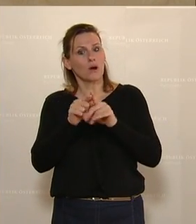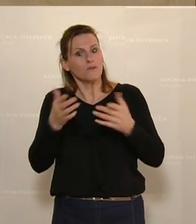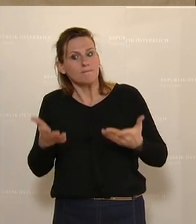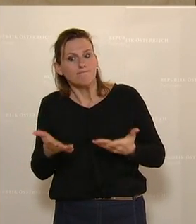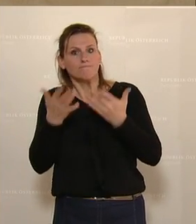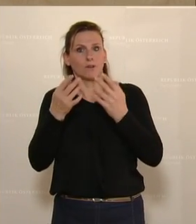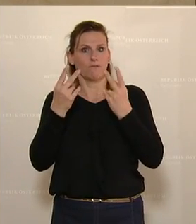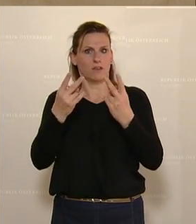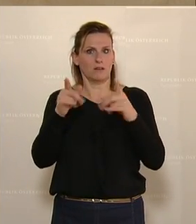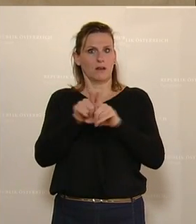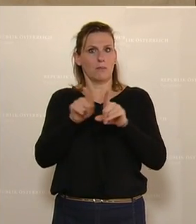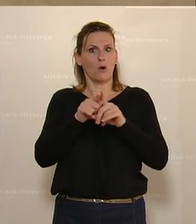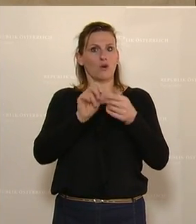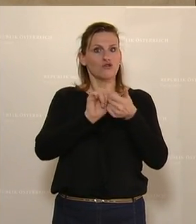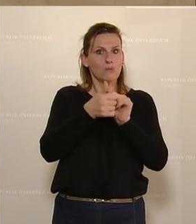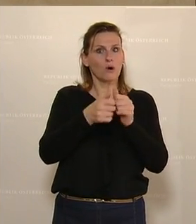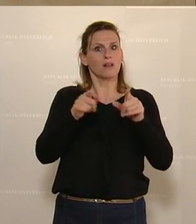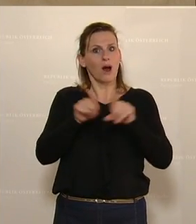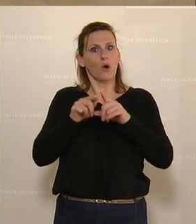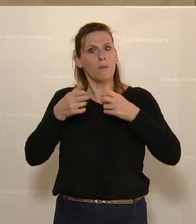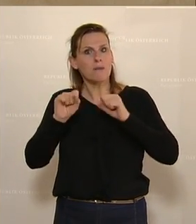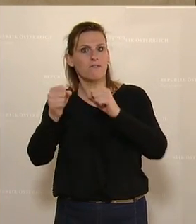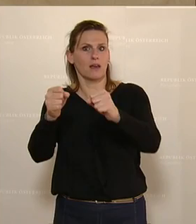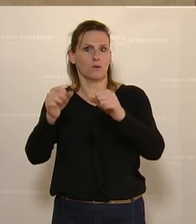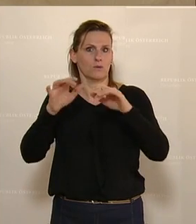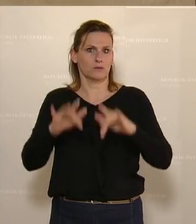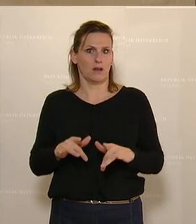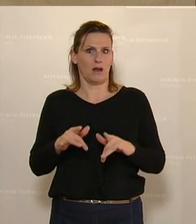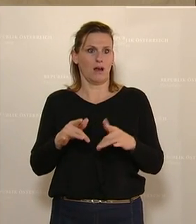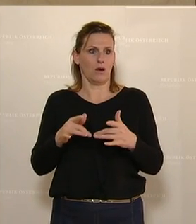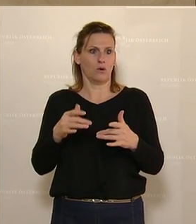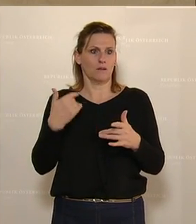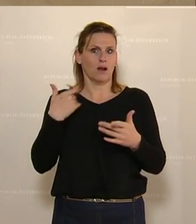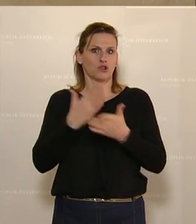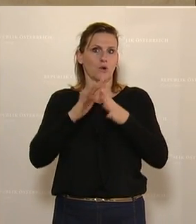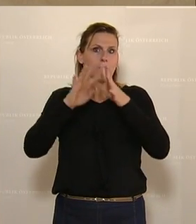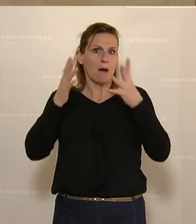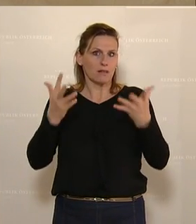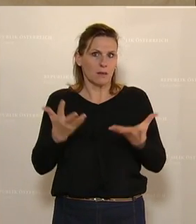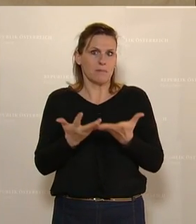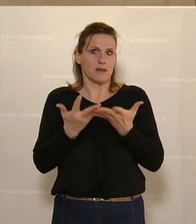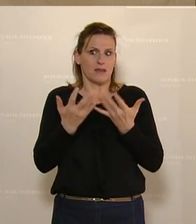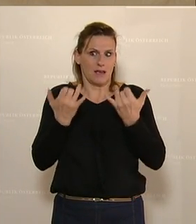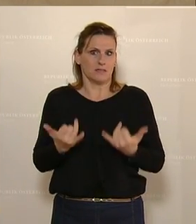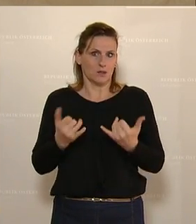Sport, aber andererseits von Bewegung überhaupt, gerade während und dann hoffentlich schon nach der Pandemie, wie hier eine Rolle spielen soll.